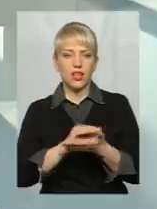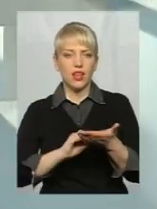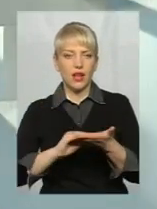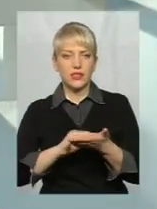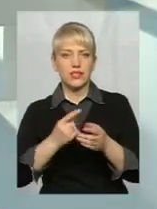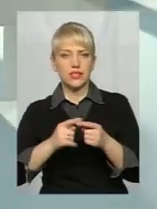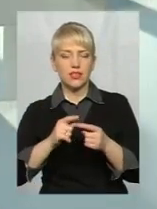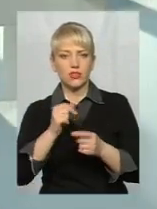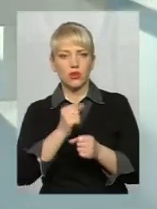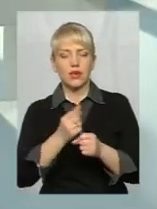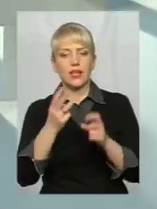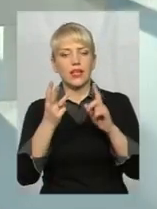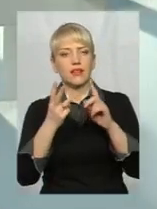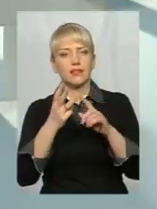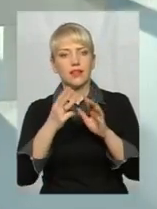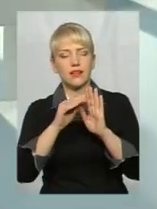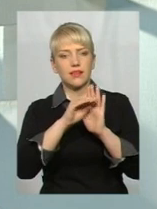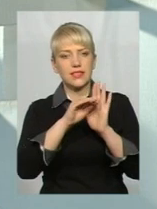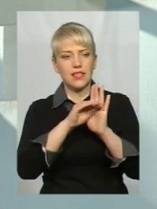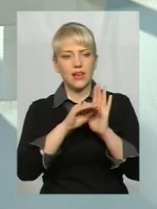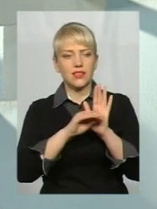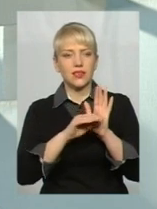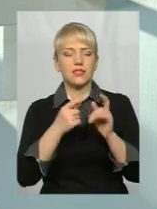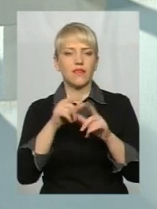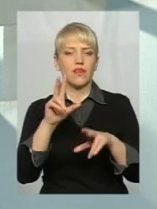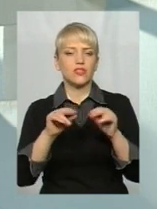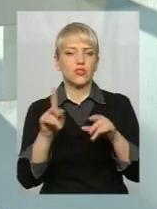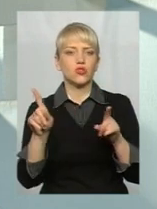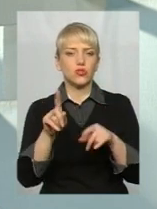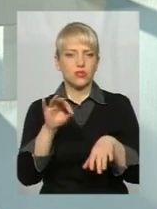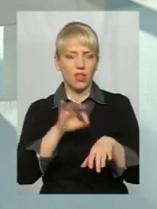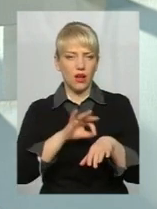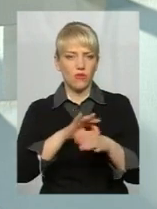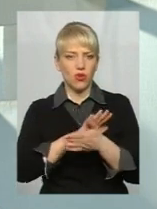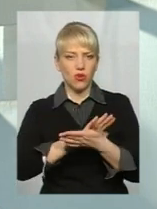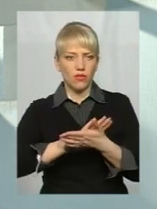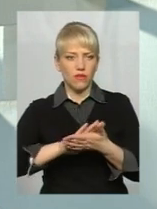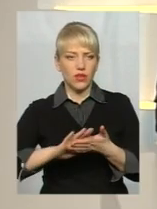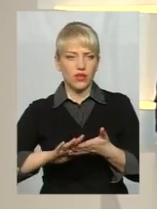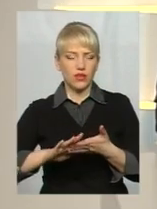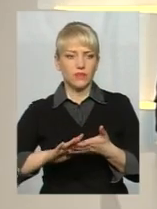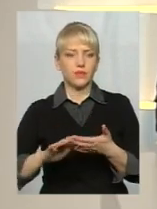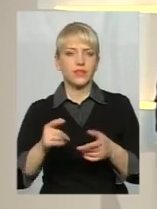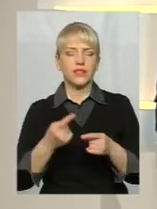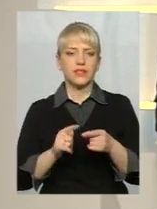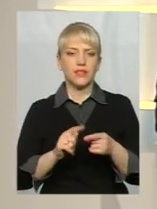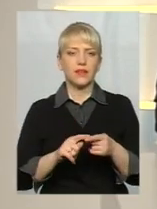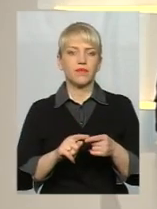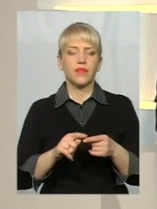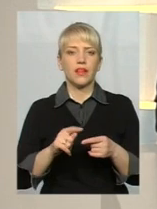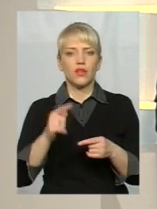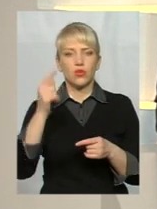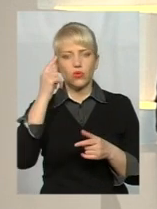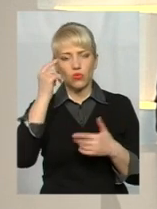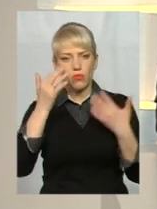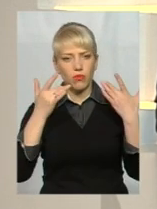І третя стадія, яка вже дійсно вважається, що це вже є захворювання – обсесивно-компульсивний синдром, тобто нав'язливі думки